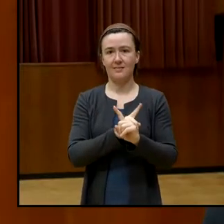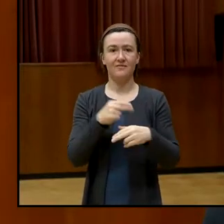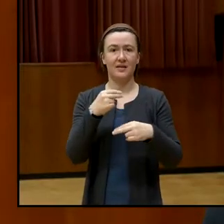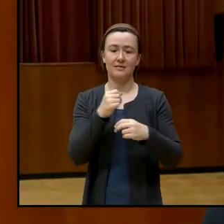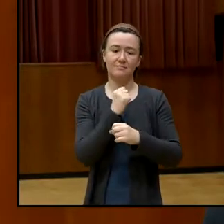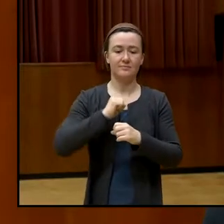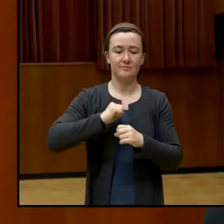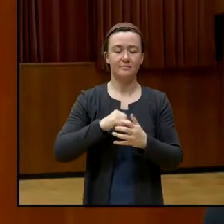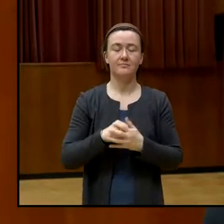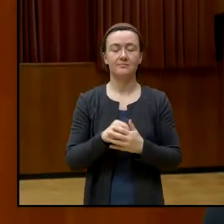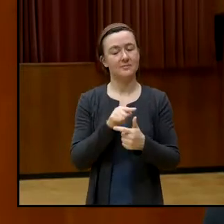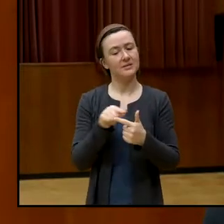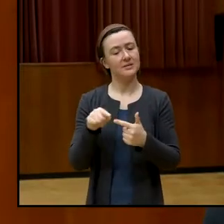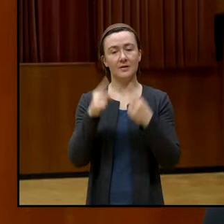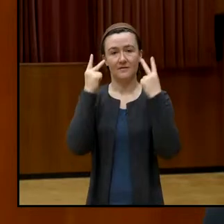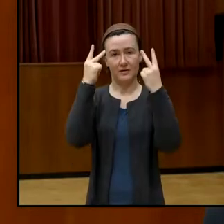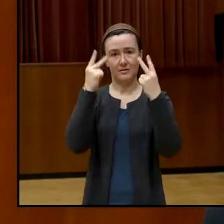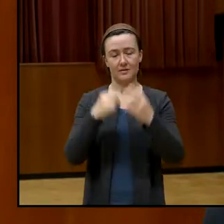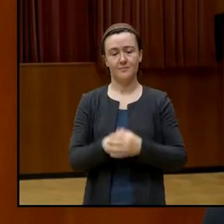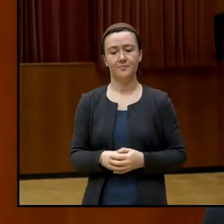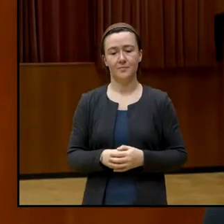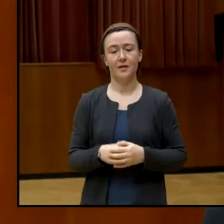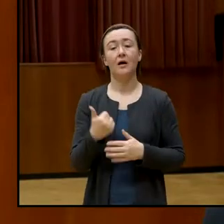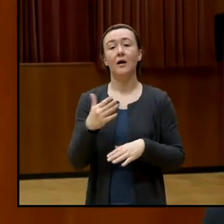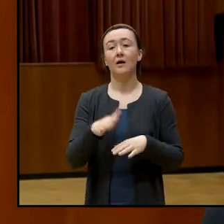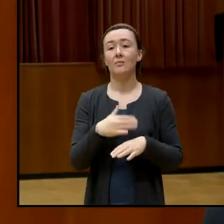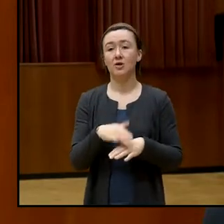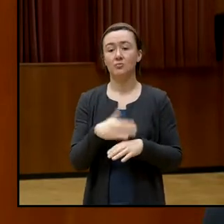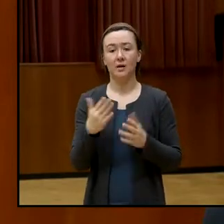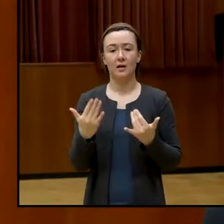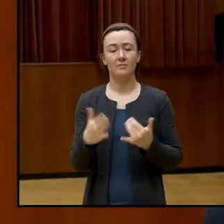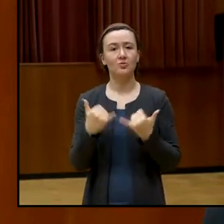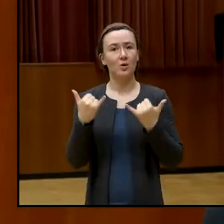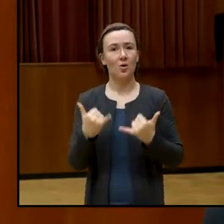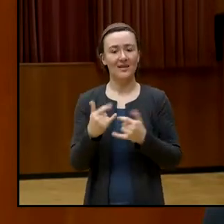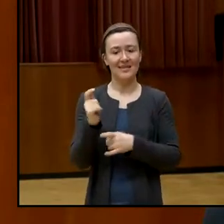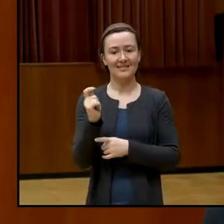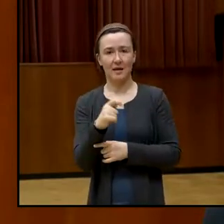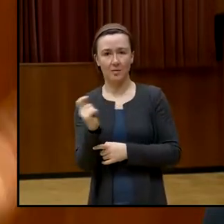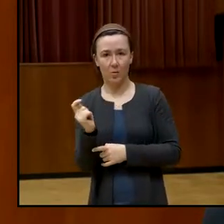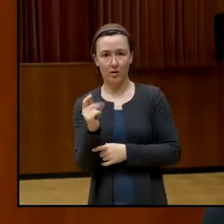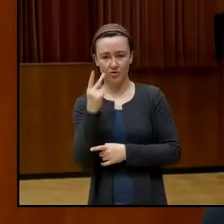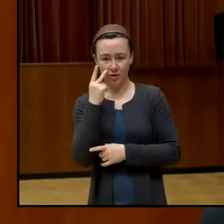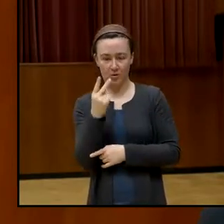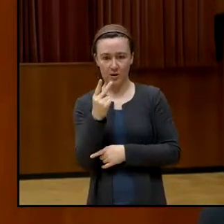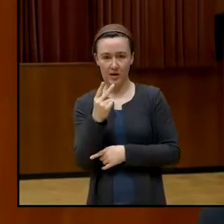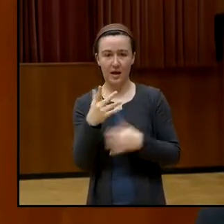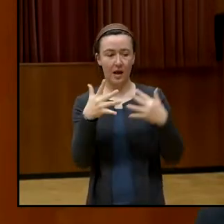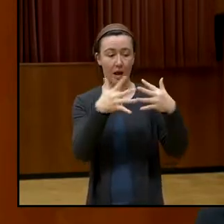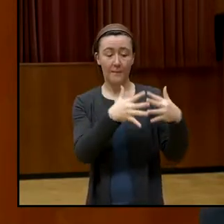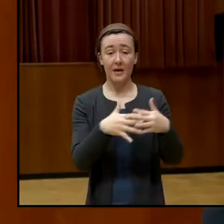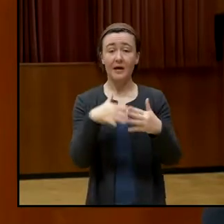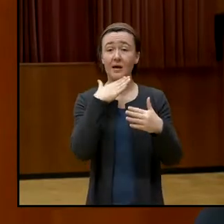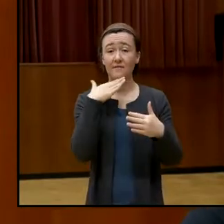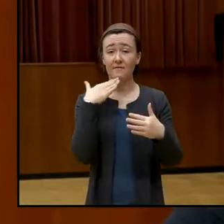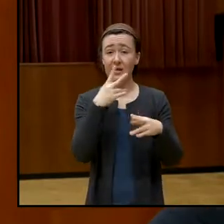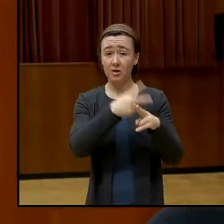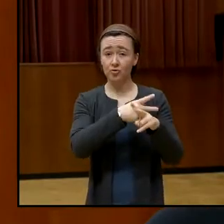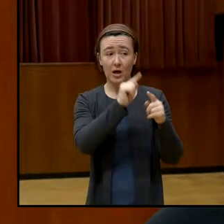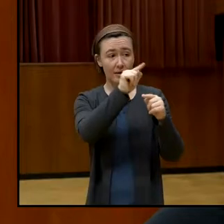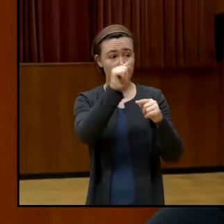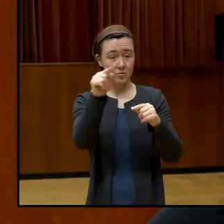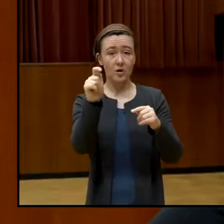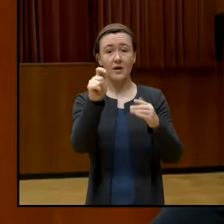wenn ich mir heute als Beispiel TikTok anschaue, ist das in Amerika in verschiedenen Bundesstaaten verboten. Die Stadt Wien Rathaus verbietet,